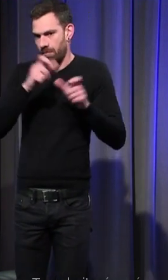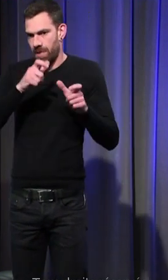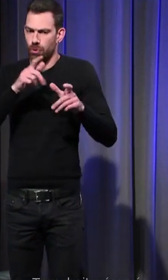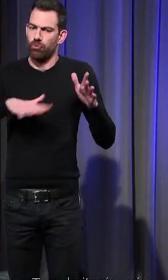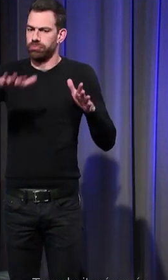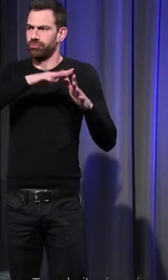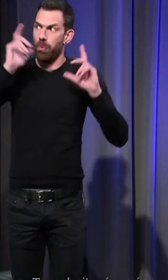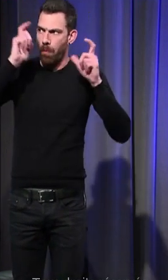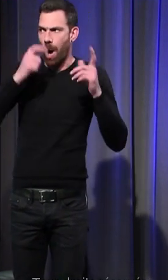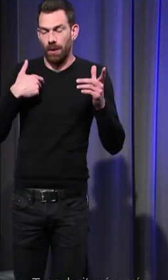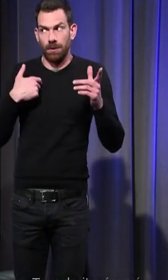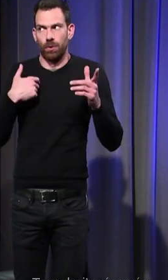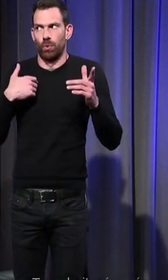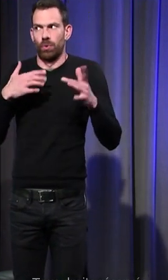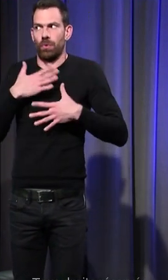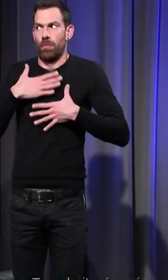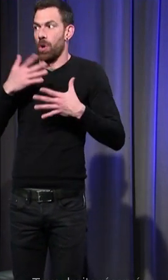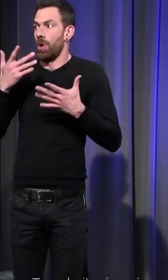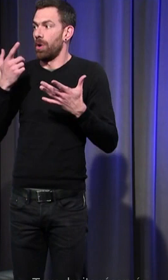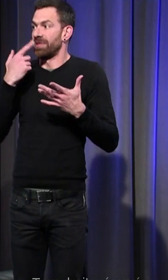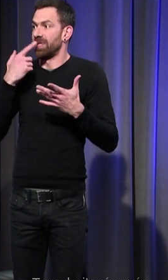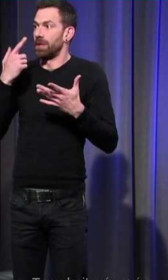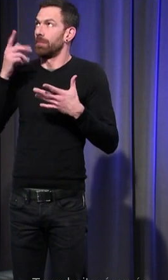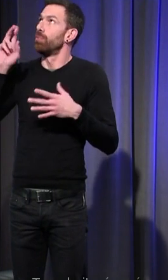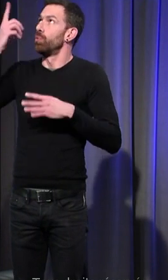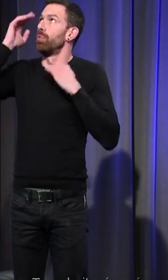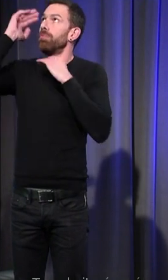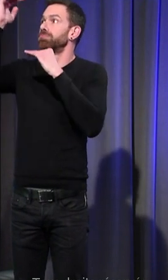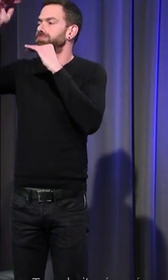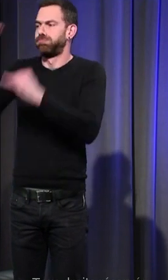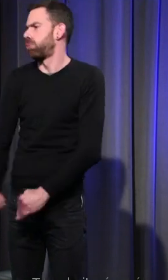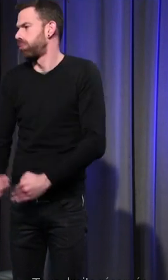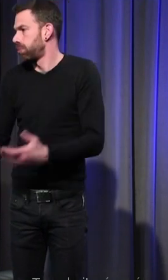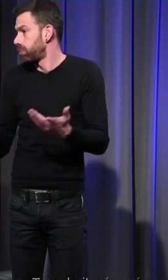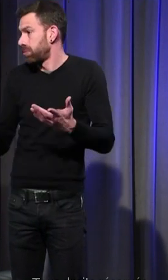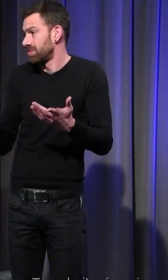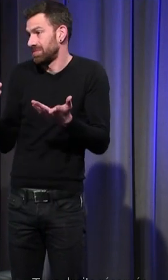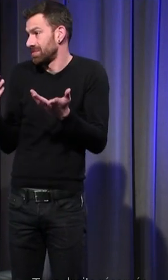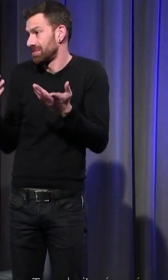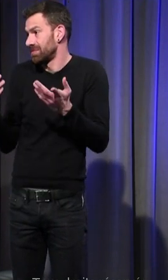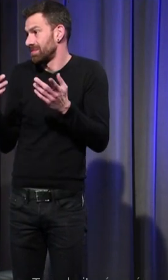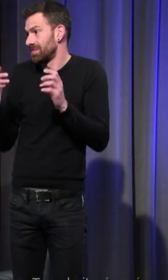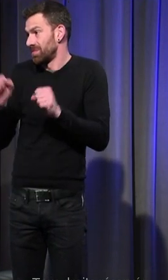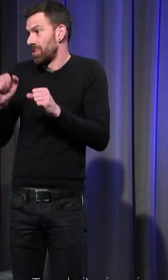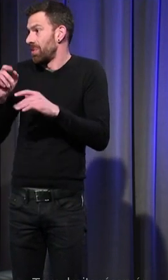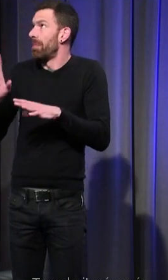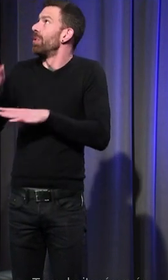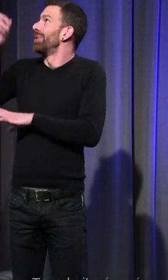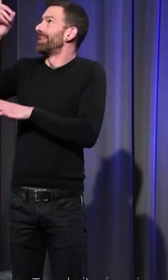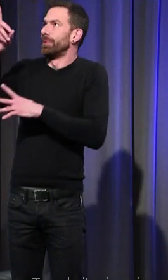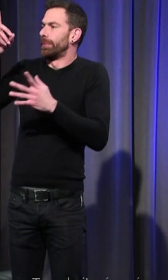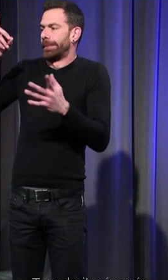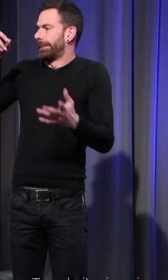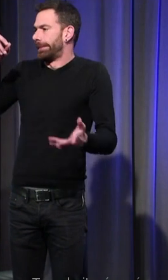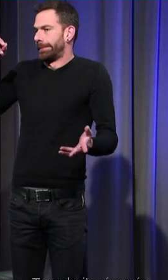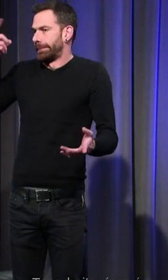monastiques par les moines parce que c la perte de confiance en Dieu jusqu'au fait de douter de la miséricorde et puis petit à petit dans